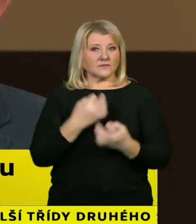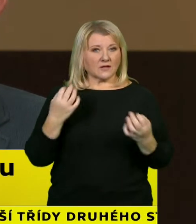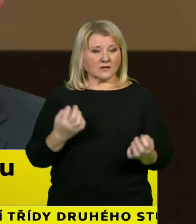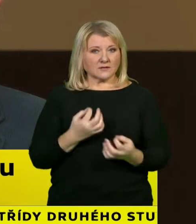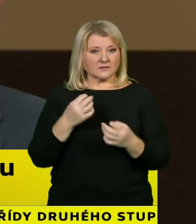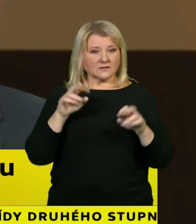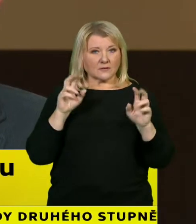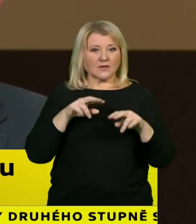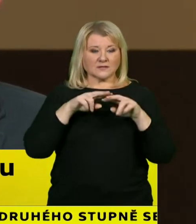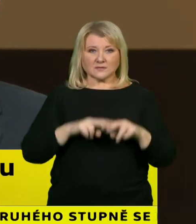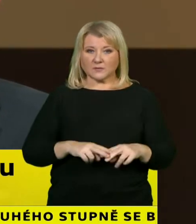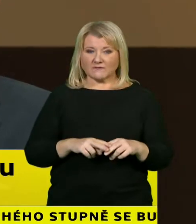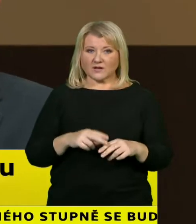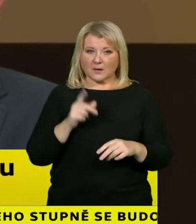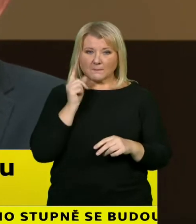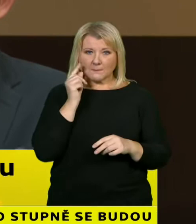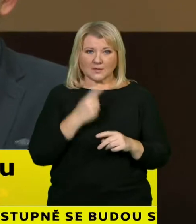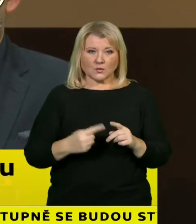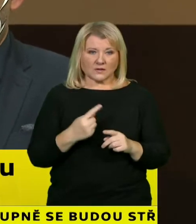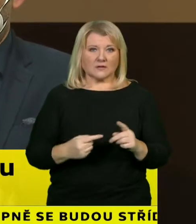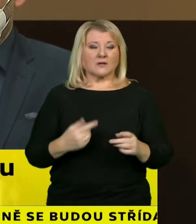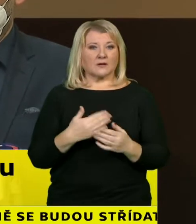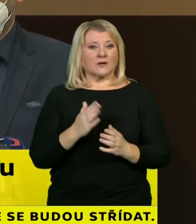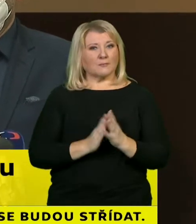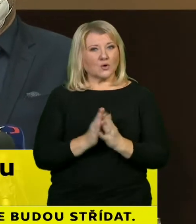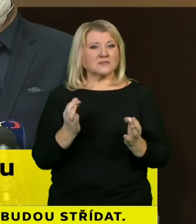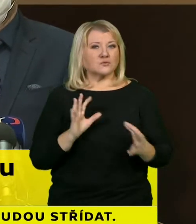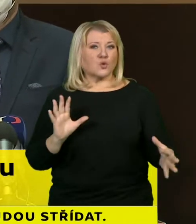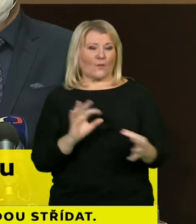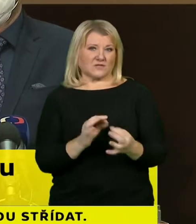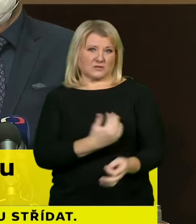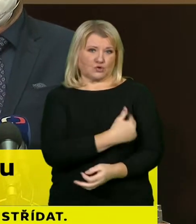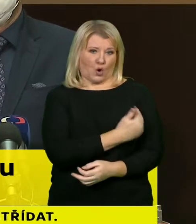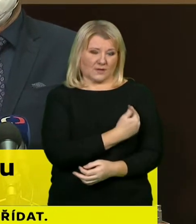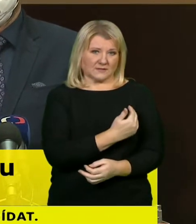tomu, že nám zbývá posledních pár minut, tak bych opravdu poprosila o tématy ke školství. Moc děkuji. Prima.